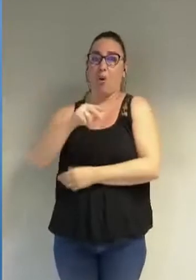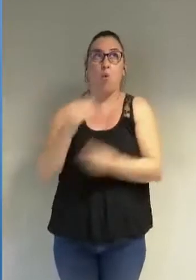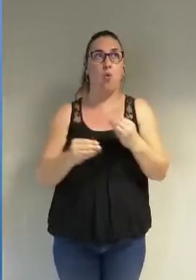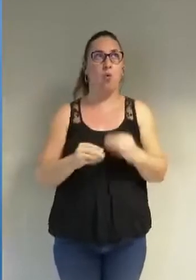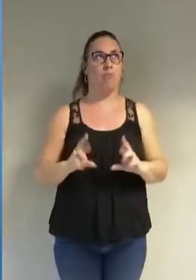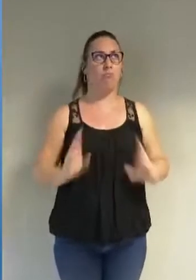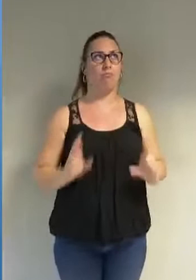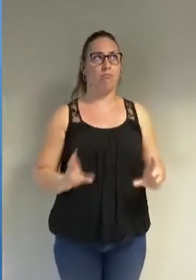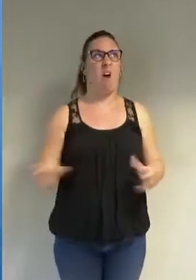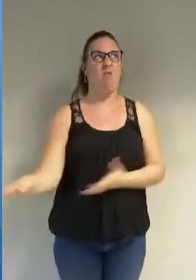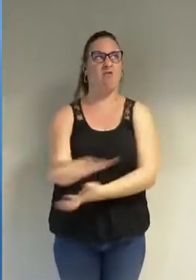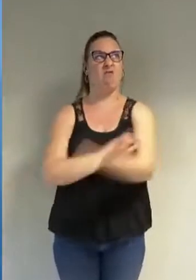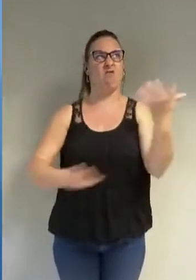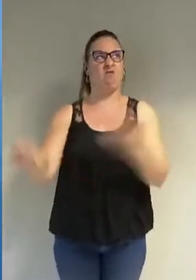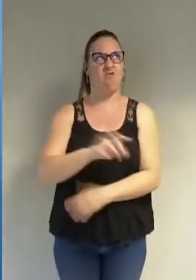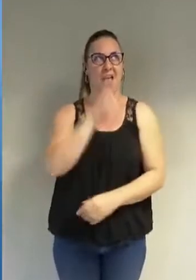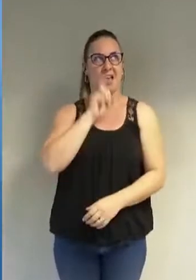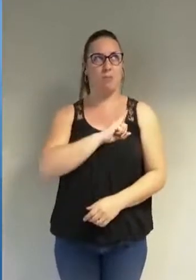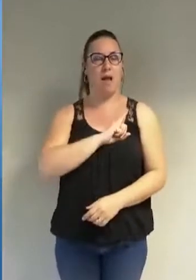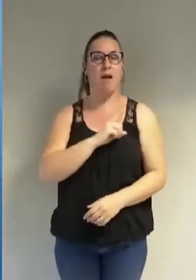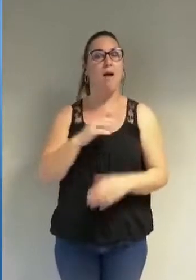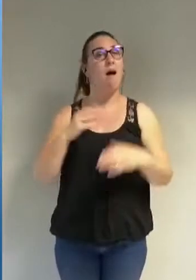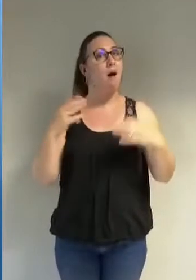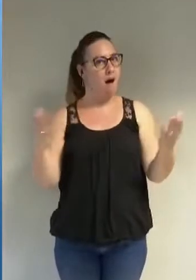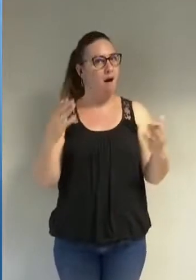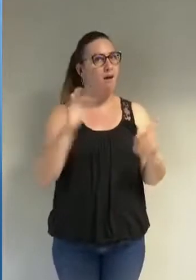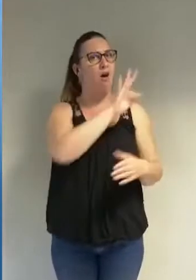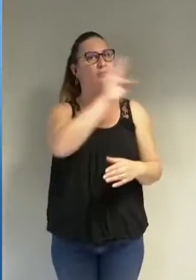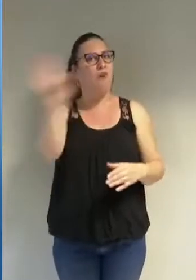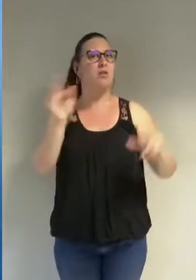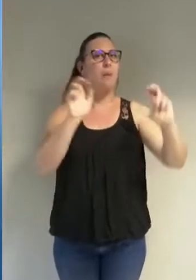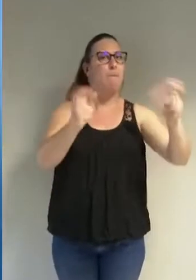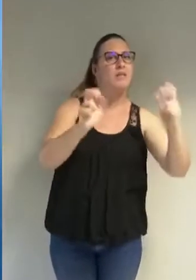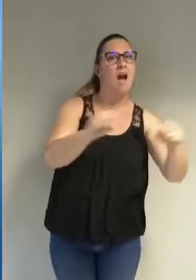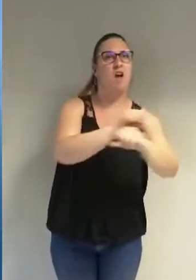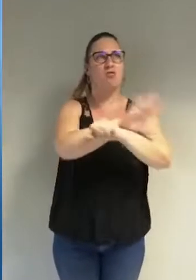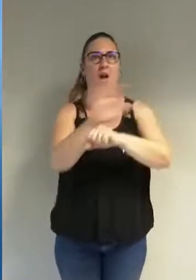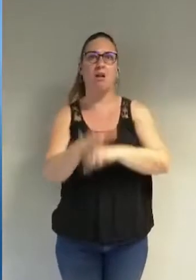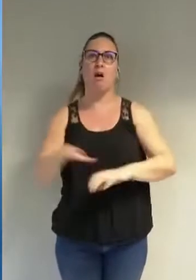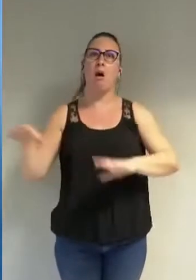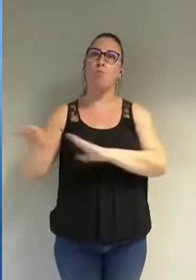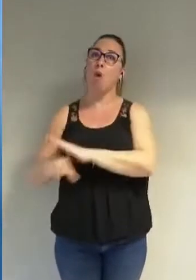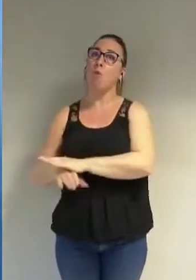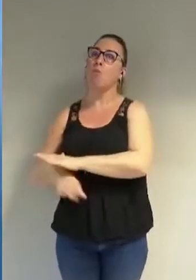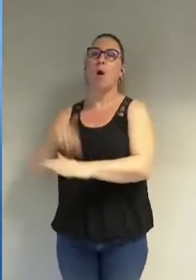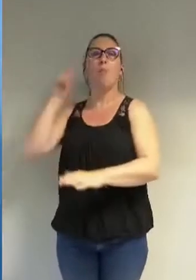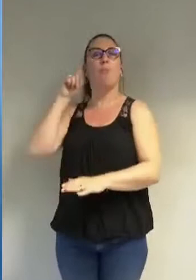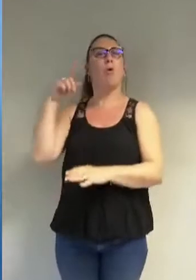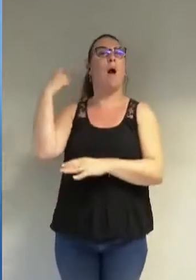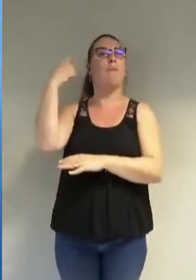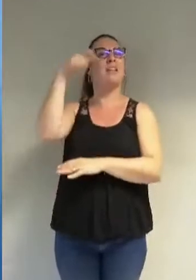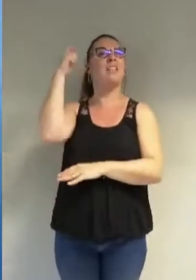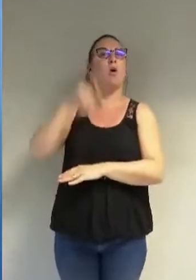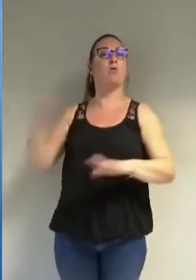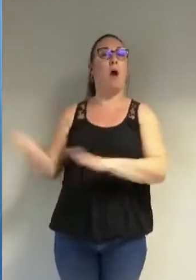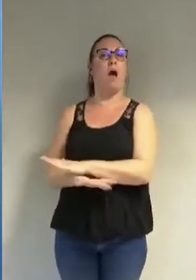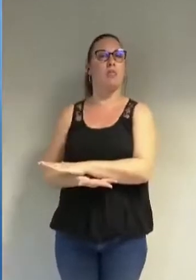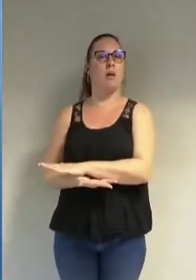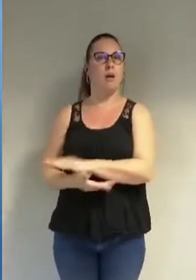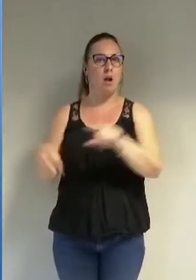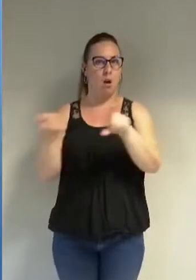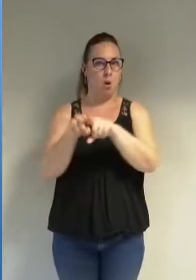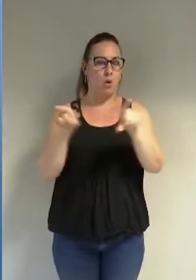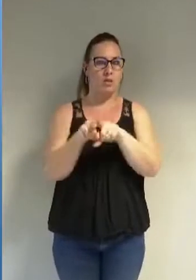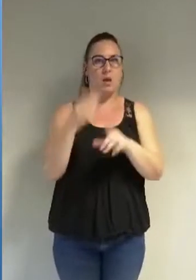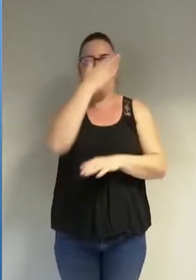en effet on vous voyait moins sur les médias nationaux depuis l'échec de votre parti aux présidentielles et l'absorption de celui-ci par les